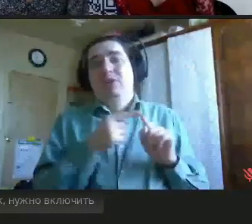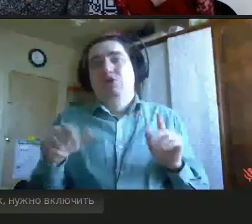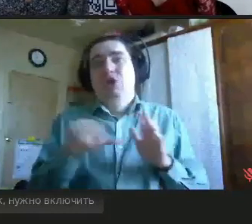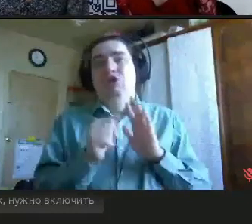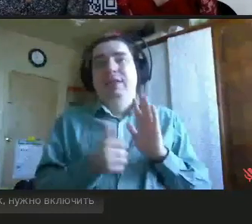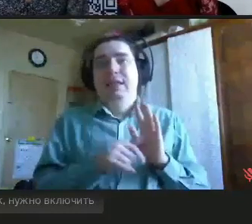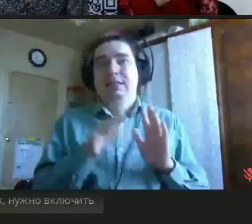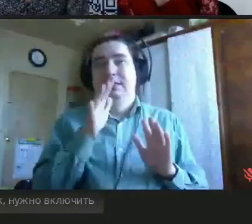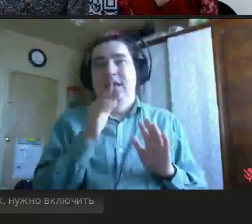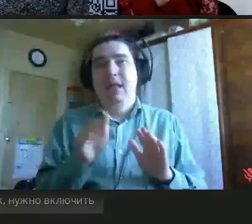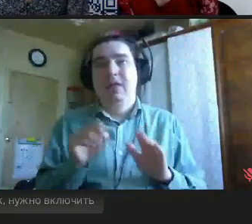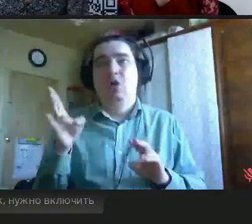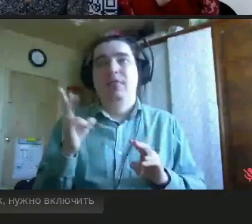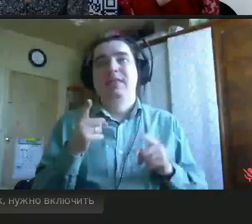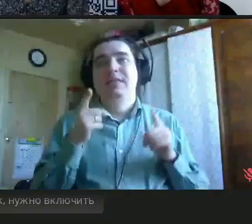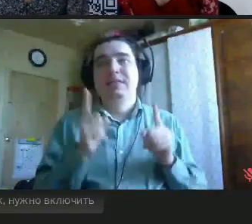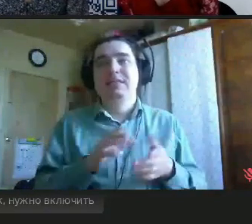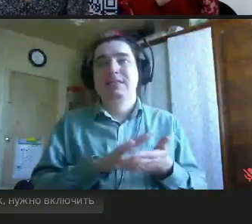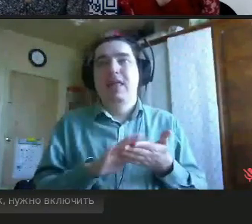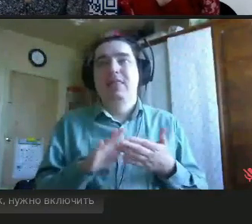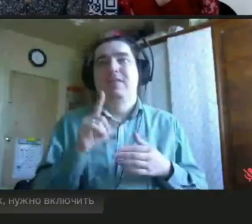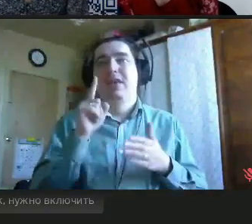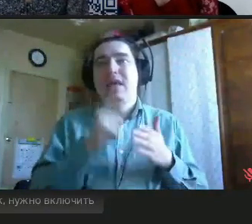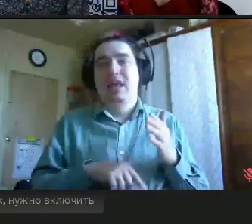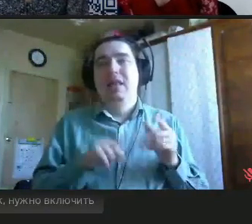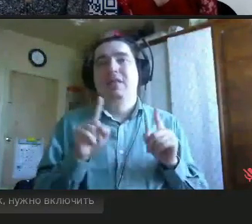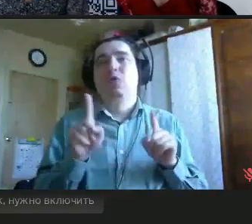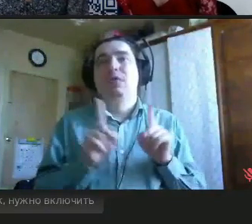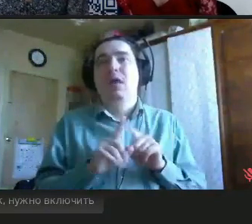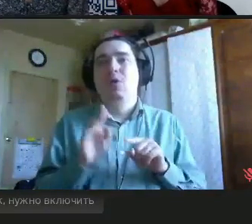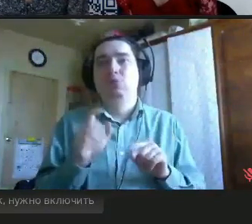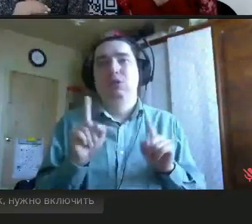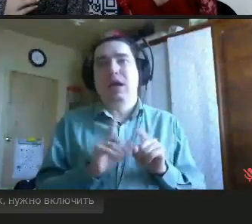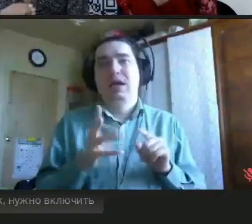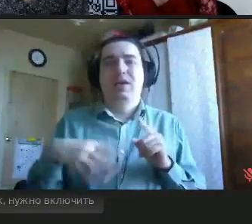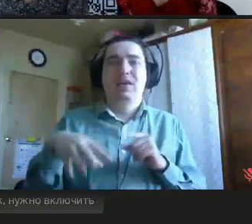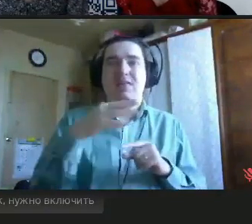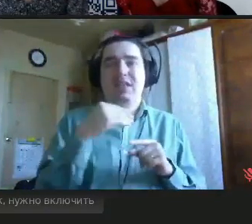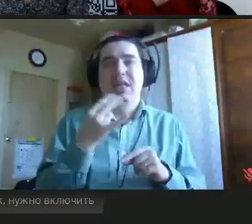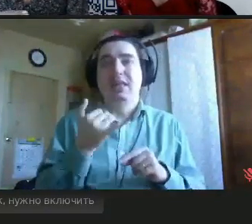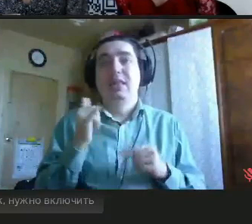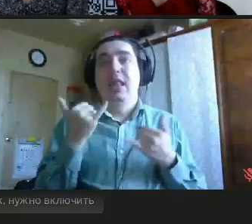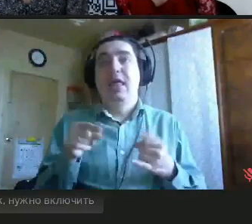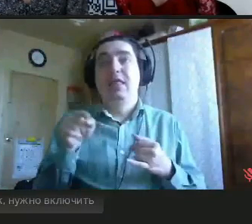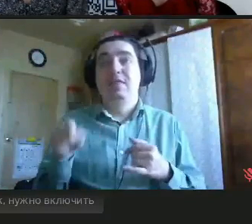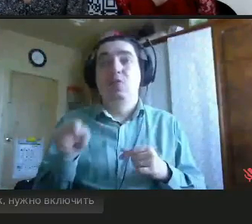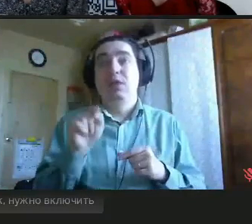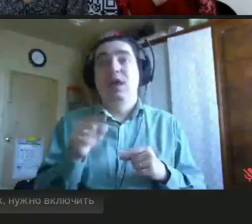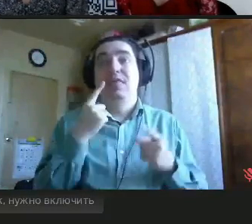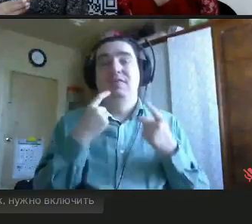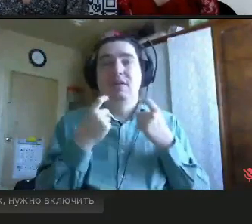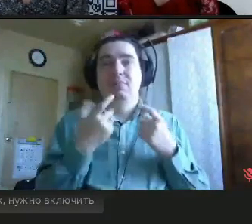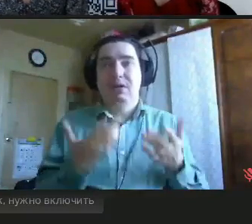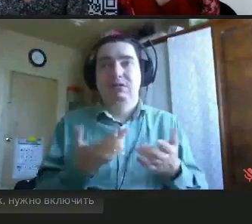лет он искренне верил, что он такой же, как все, но у него не работают ноги. И для него та информация о